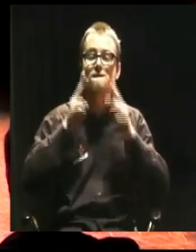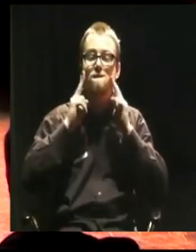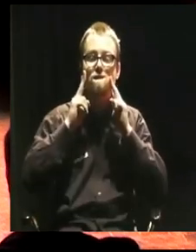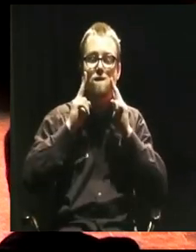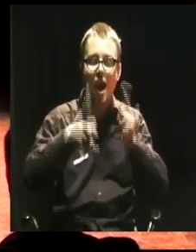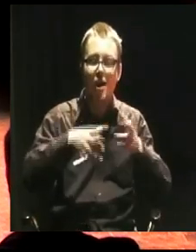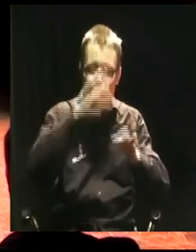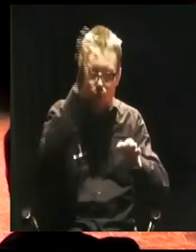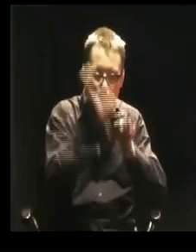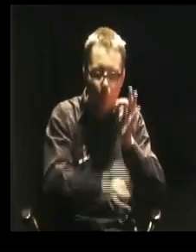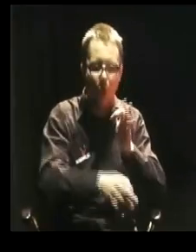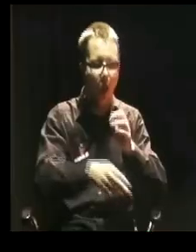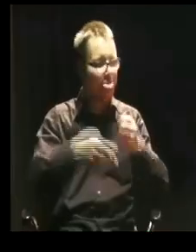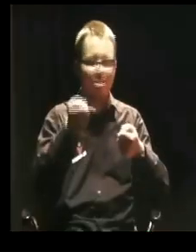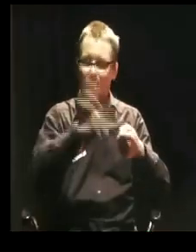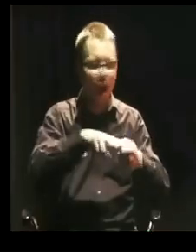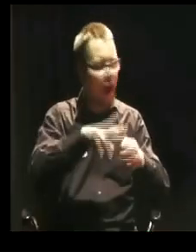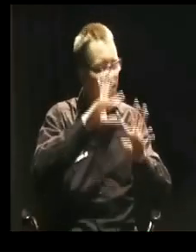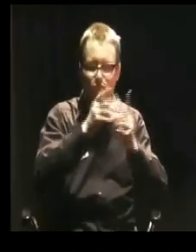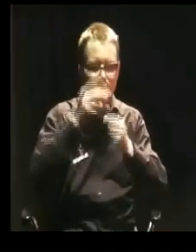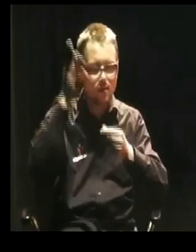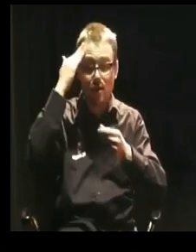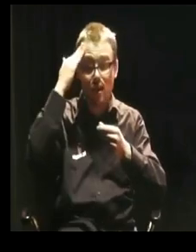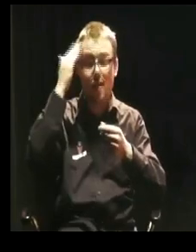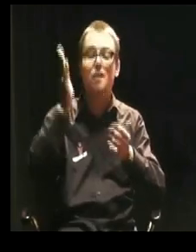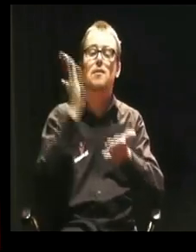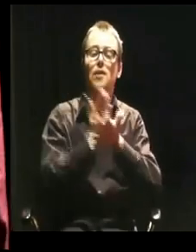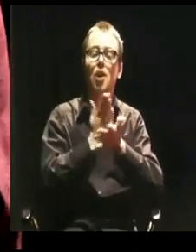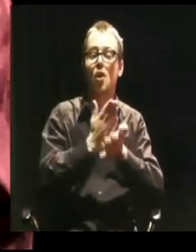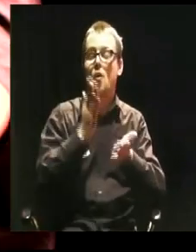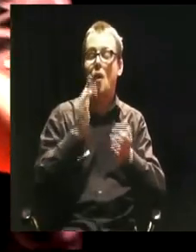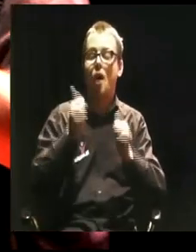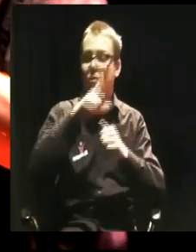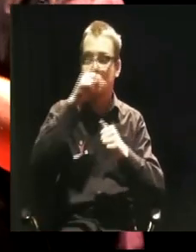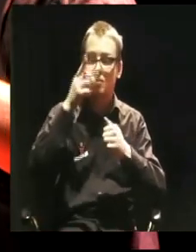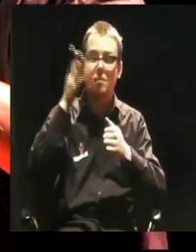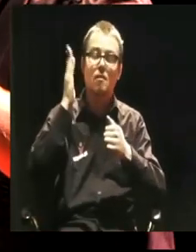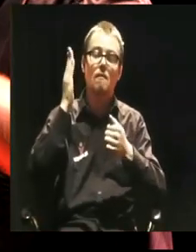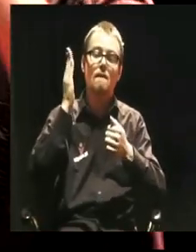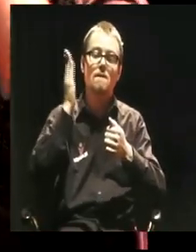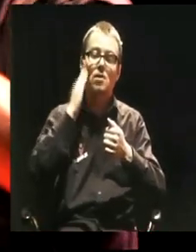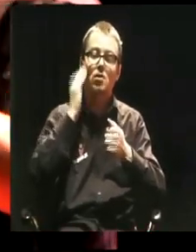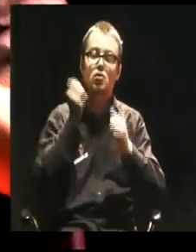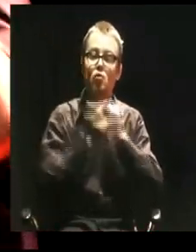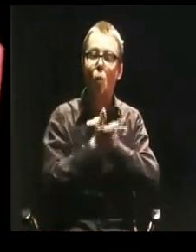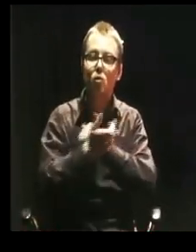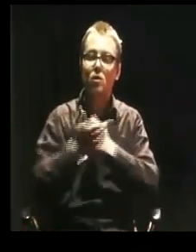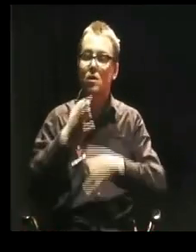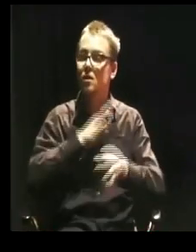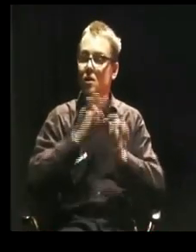przekazywać pewne treści i uświadomić ludziom, że z tych treści naprawdę mogą korzystać i naprawdę